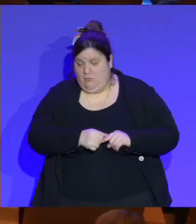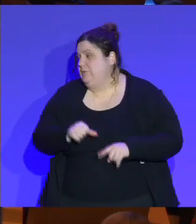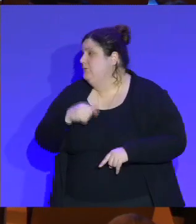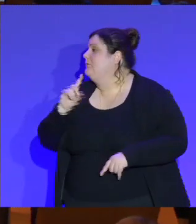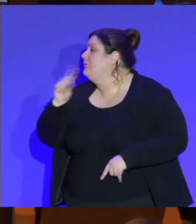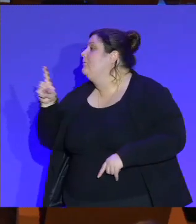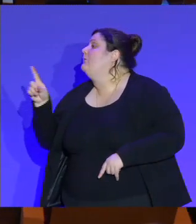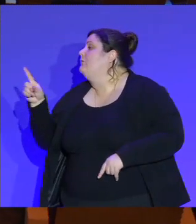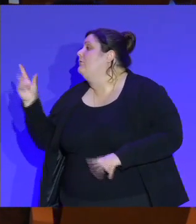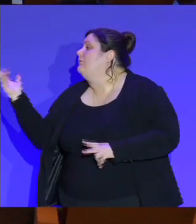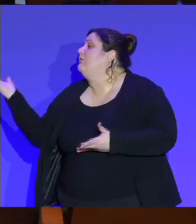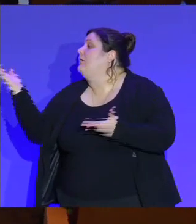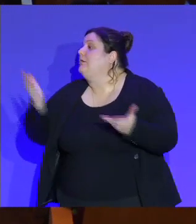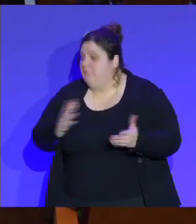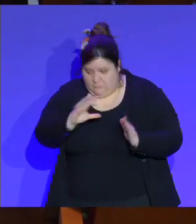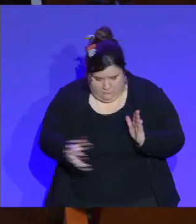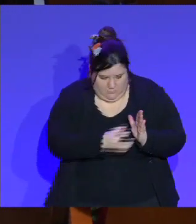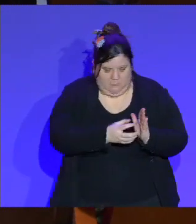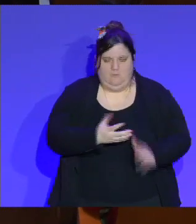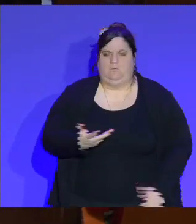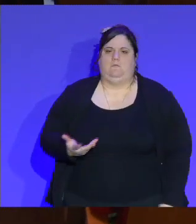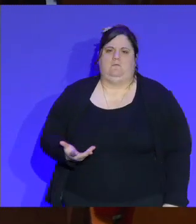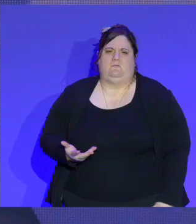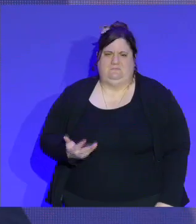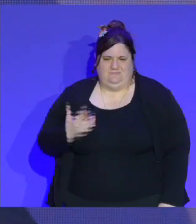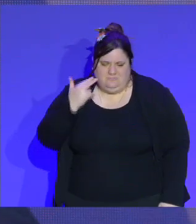de fabrication française, ils ne sont pas simplement magnifiques.